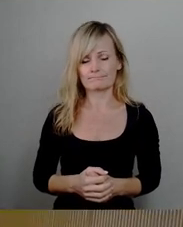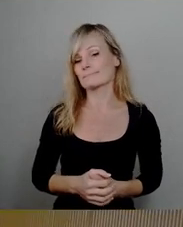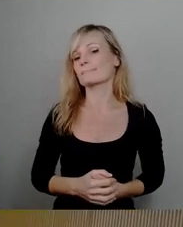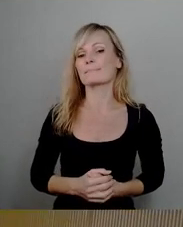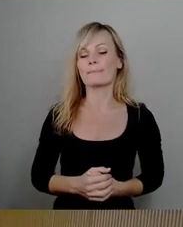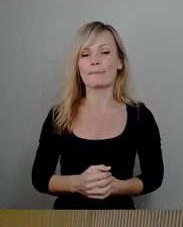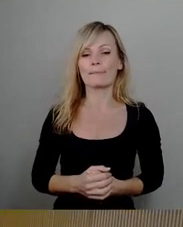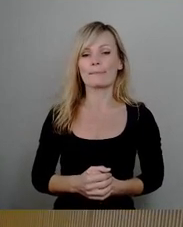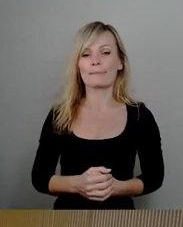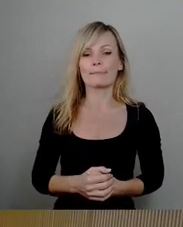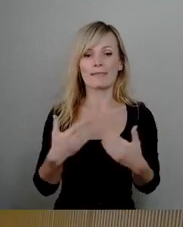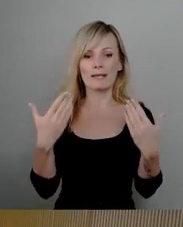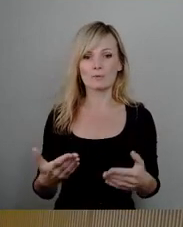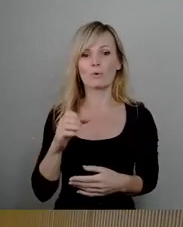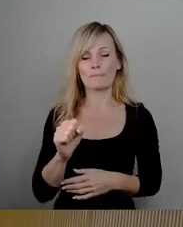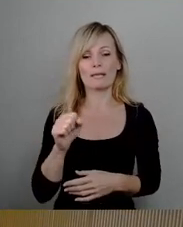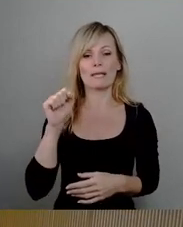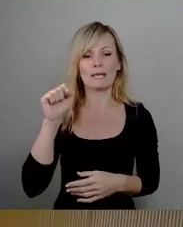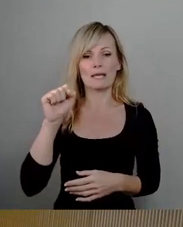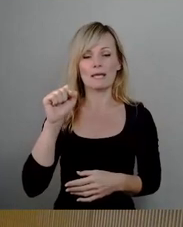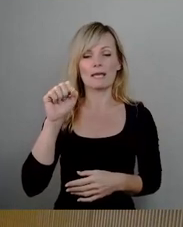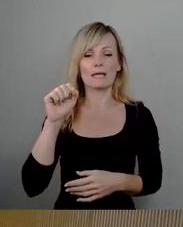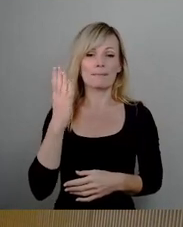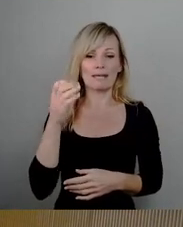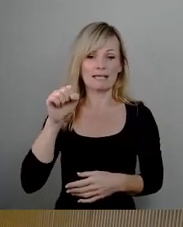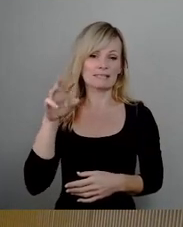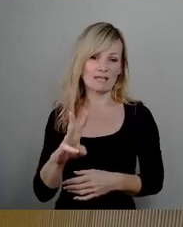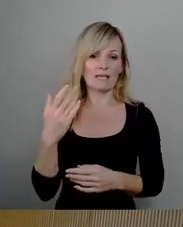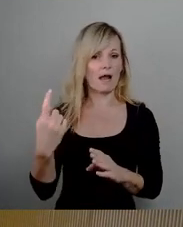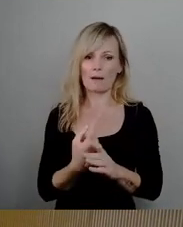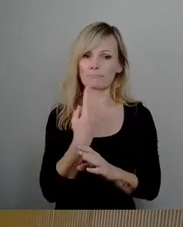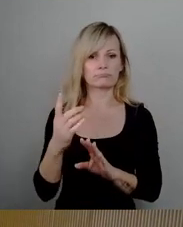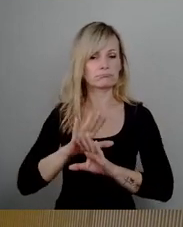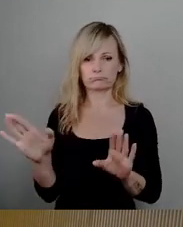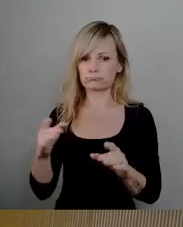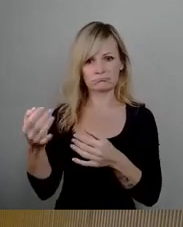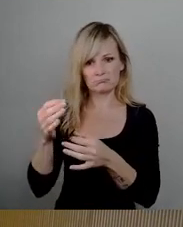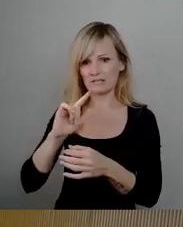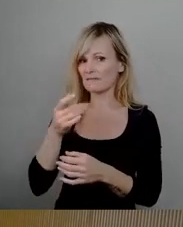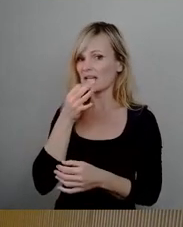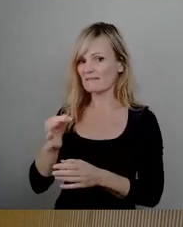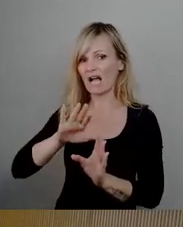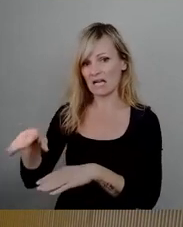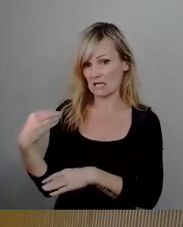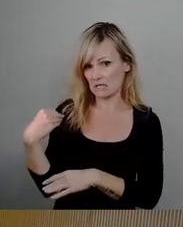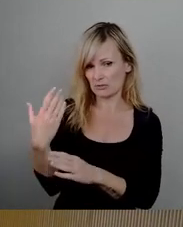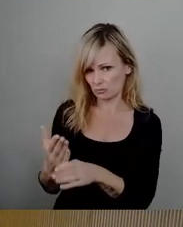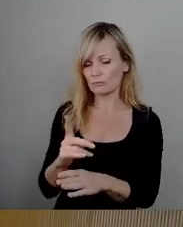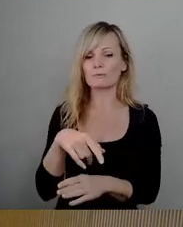So, BSW verzichtet auf die zweite Frage, ist mir mitgeteilt worden. Dann haben wir Fraktion Die Linke, Frau Stephan, bitteschön.